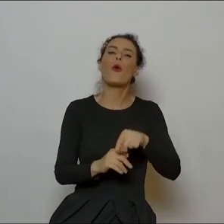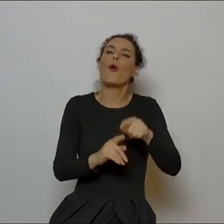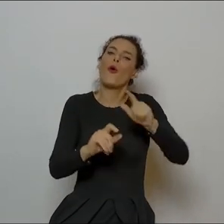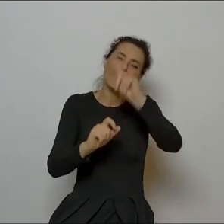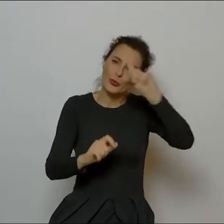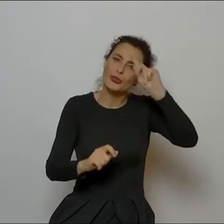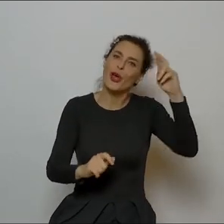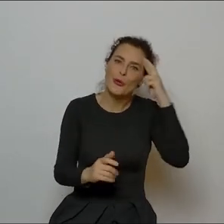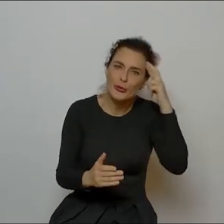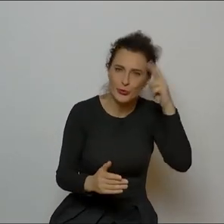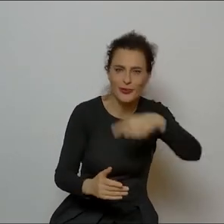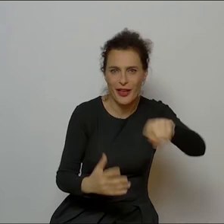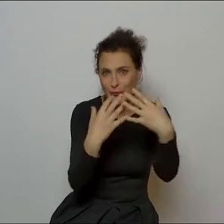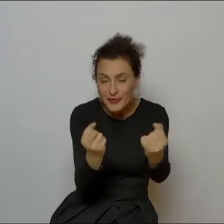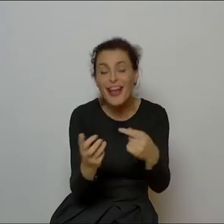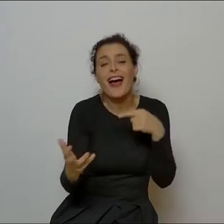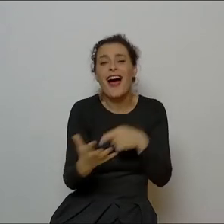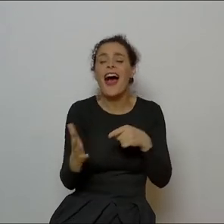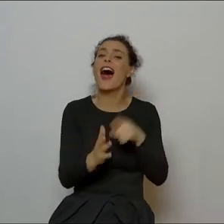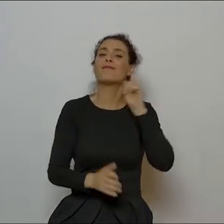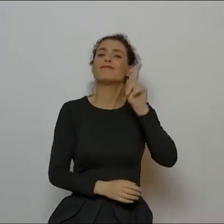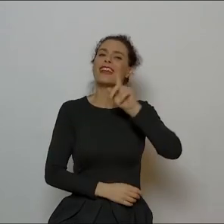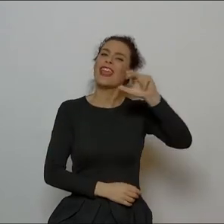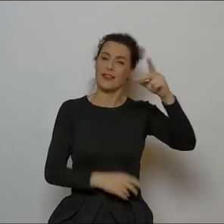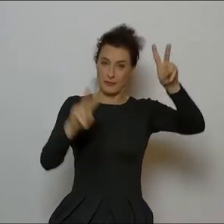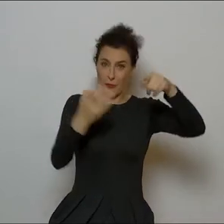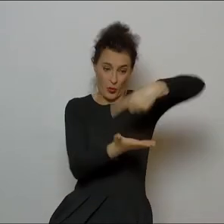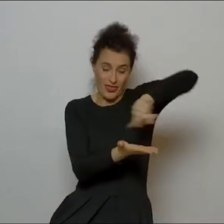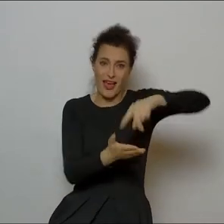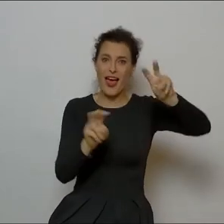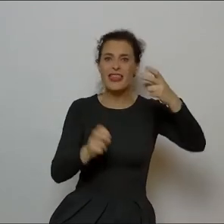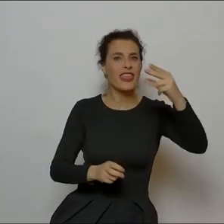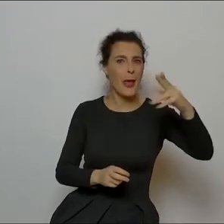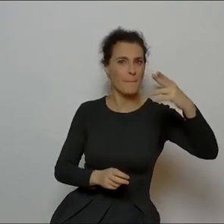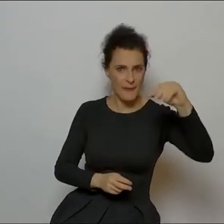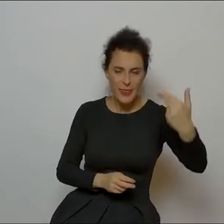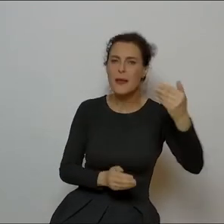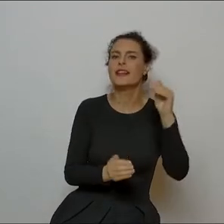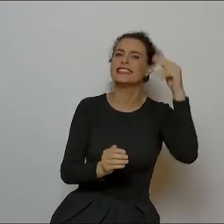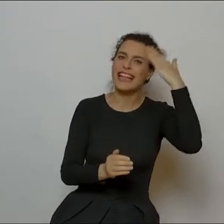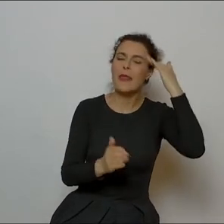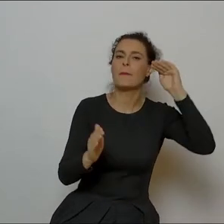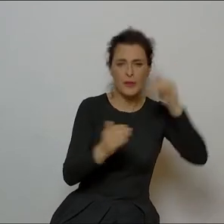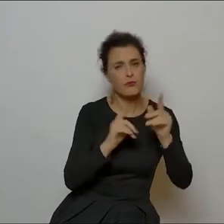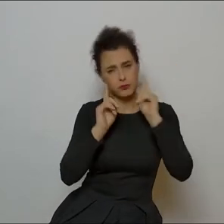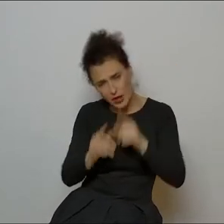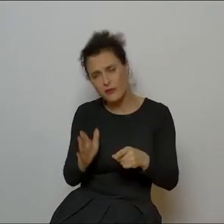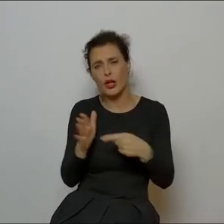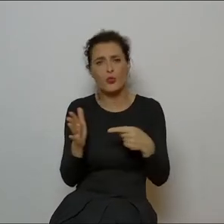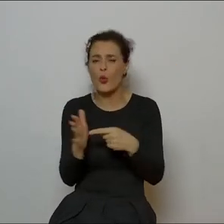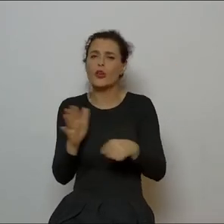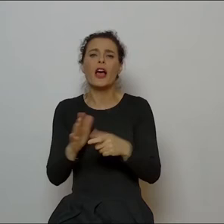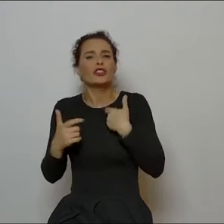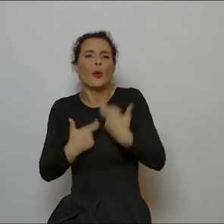A jeśli chodzi o Niemen mniej znany, to jest to płyta praktycznie, na której... Znaczy, wpadłam na pomysł